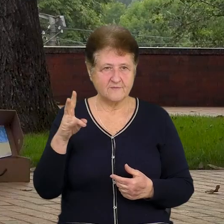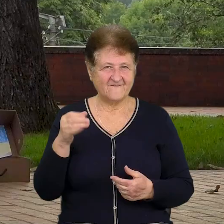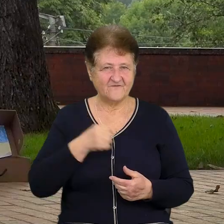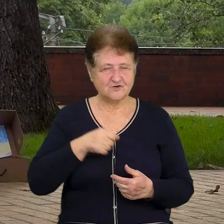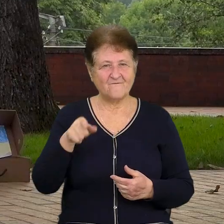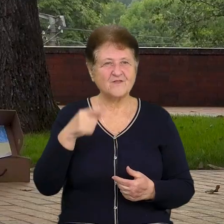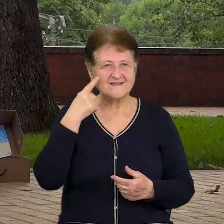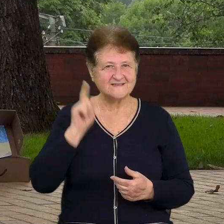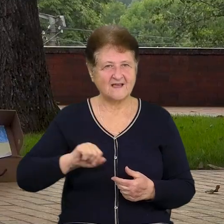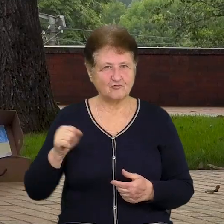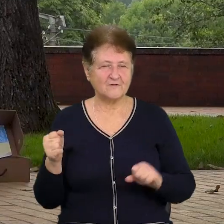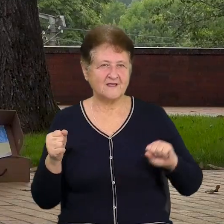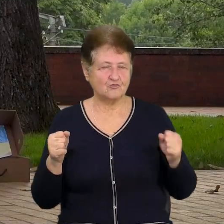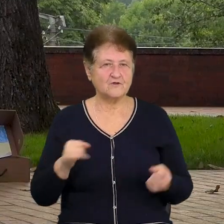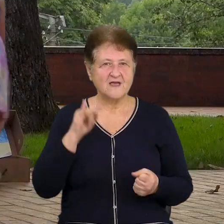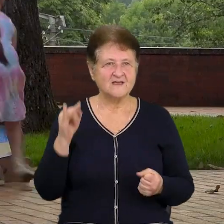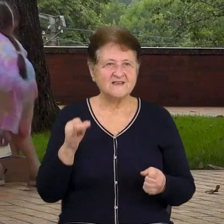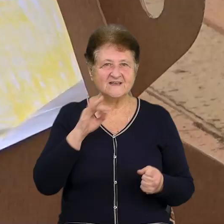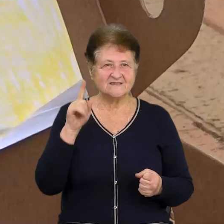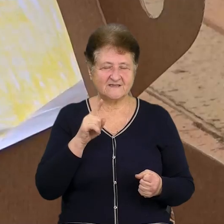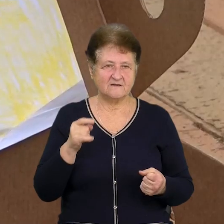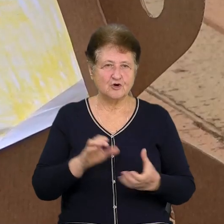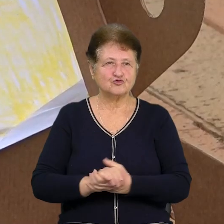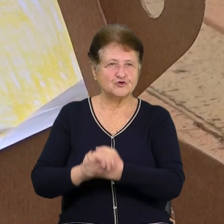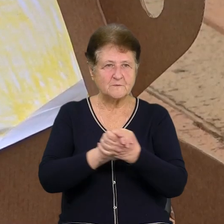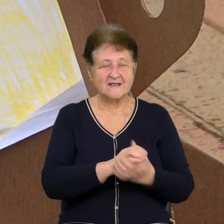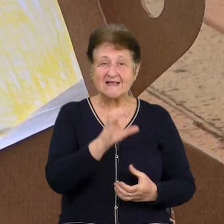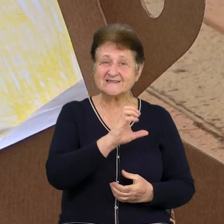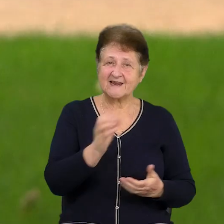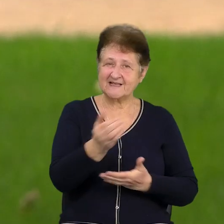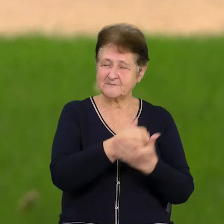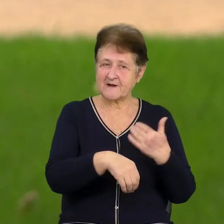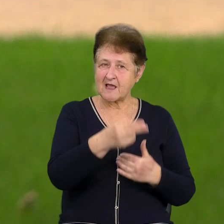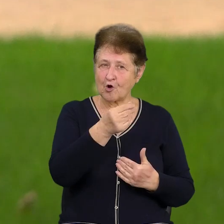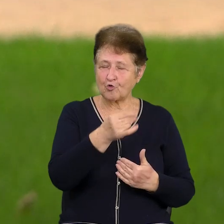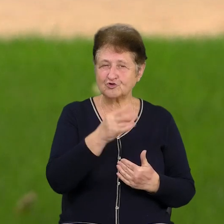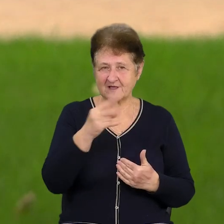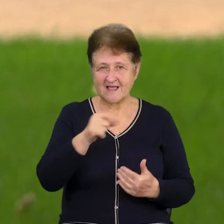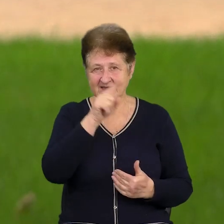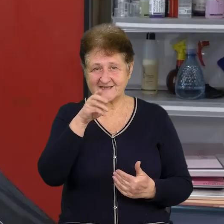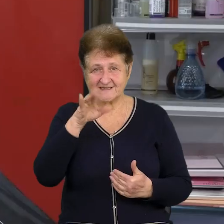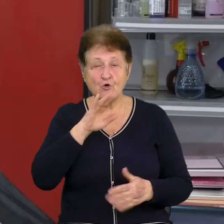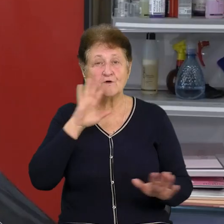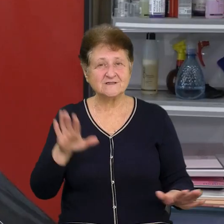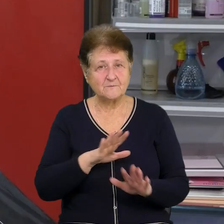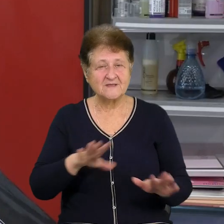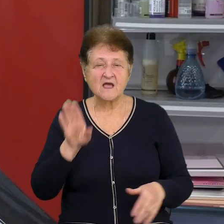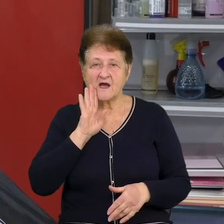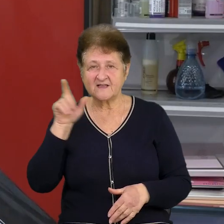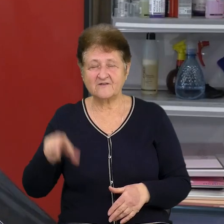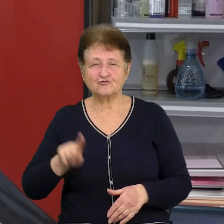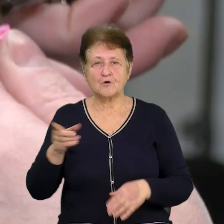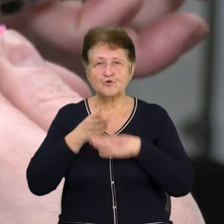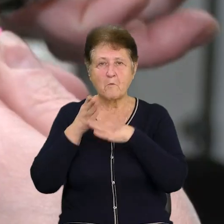Вони знають один одного із сюжетів Суспільного. Сергій збирає гроші на Збройні сили України з півами, а Кіра, щоб